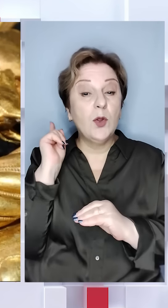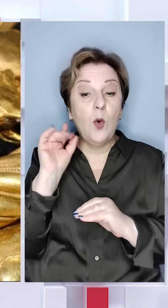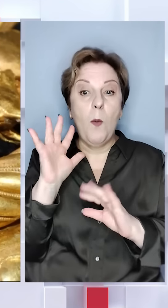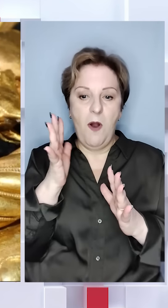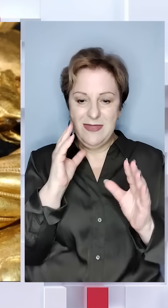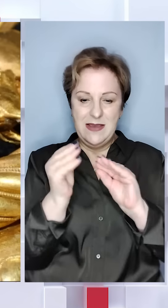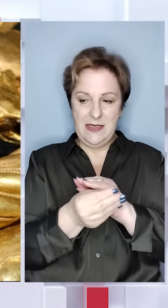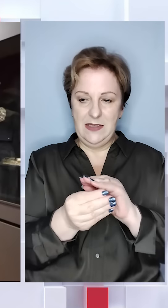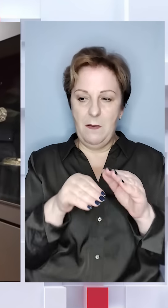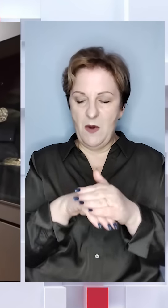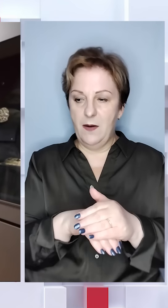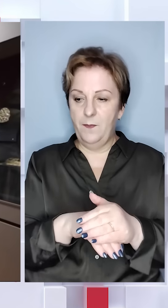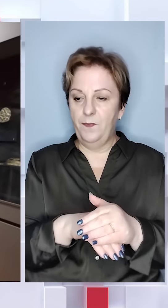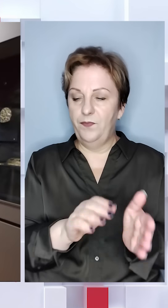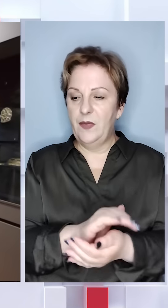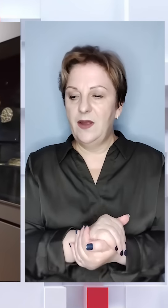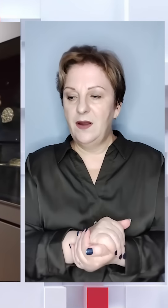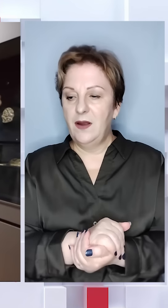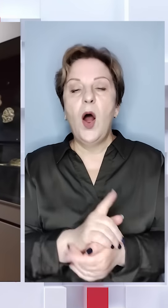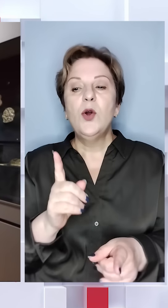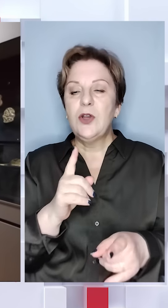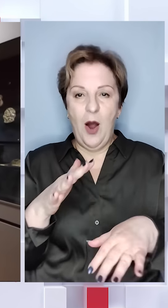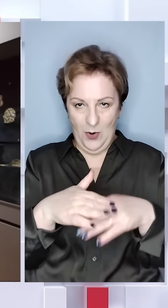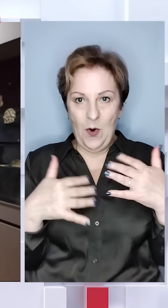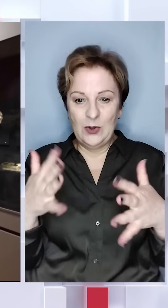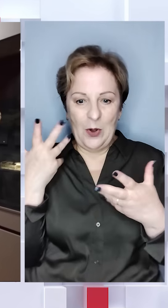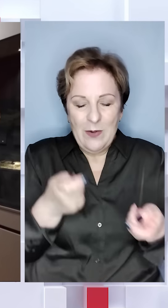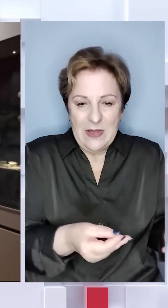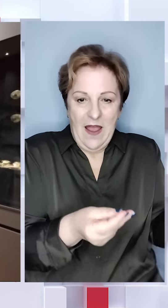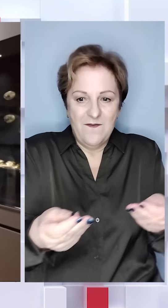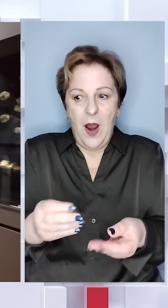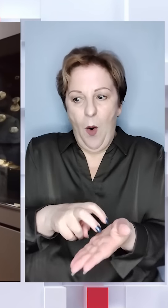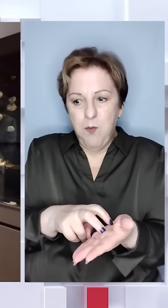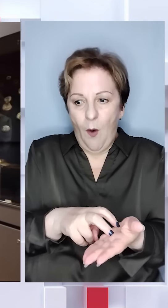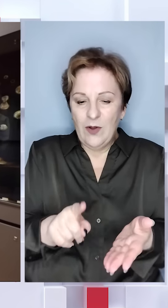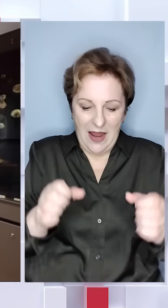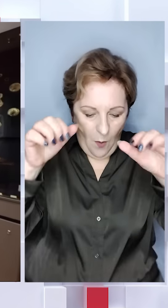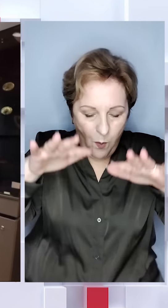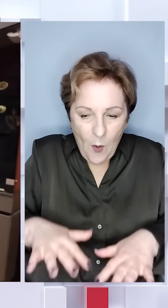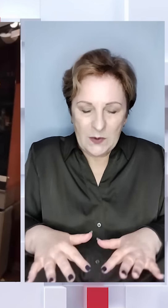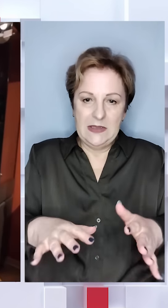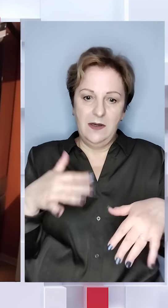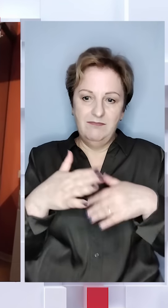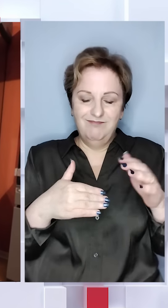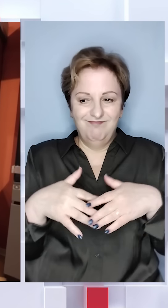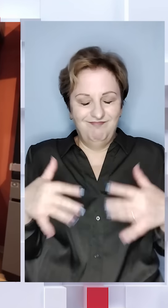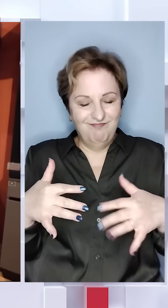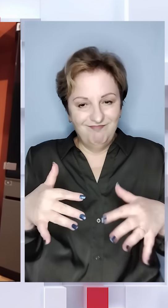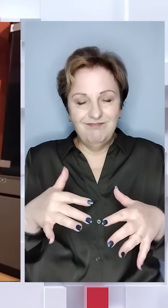момент її зберігали. Трусяться руки, коли ви виносите її? Трусяться. Боїшся її опустити.